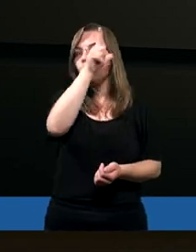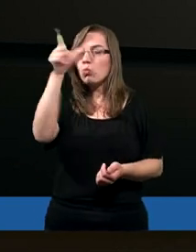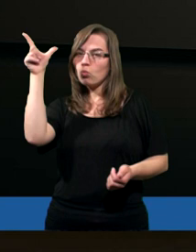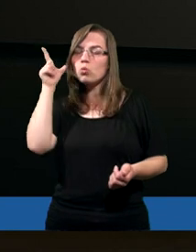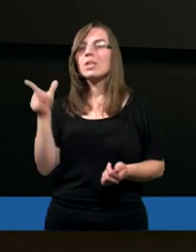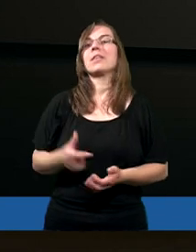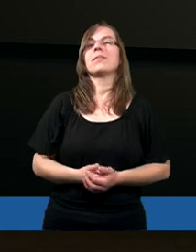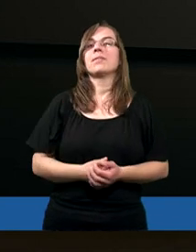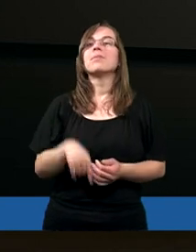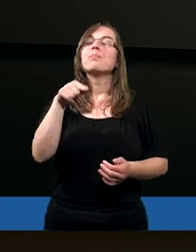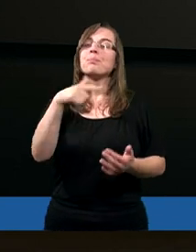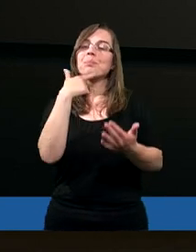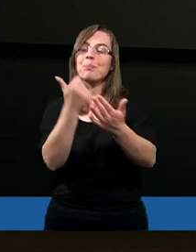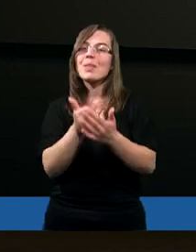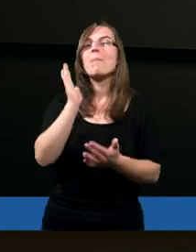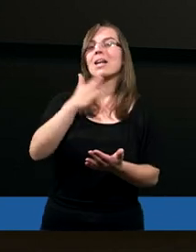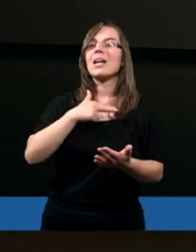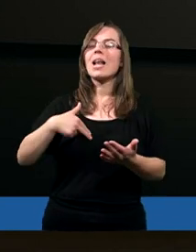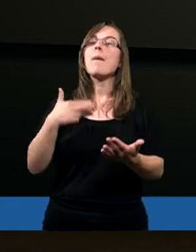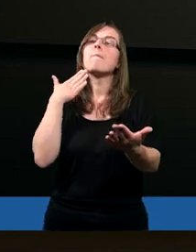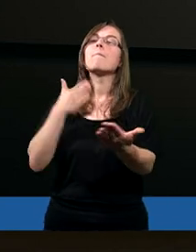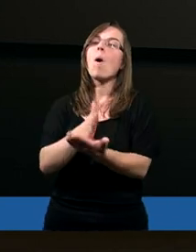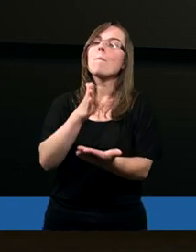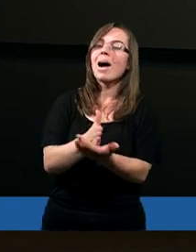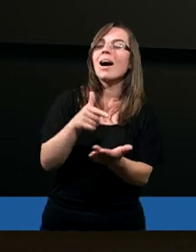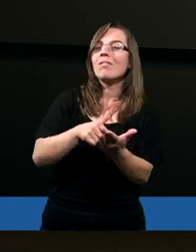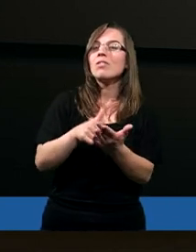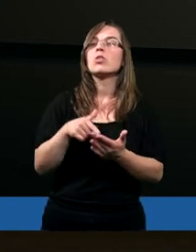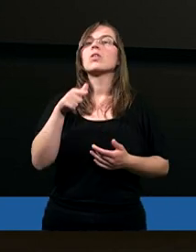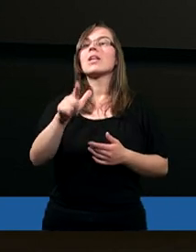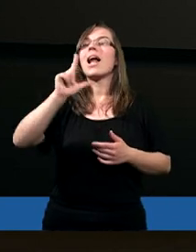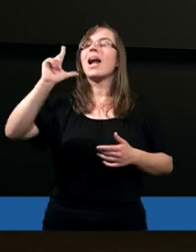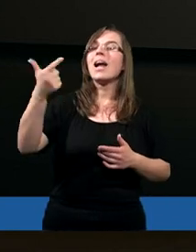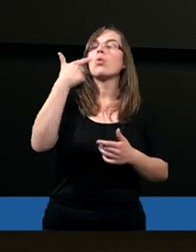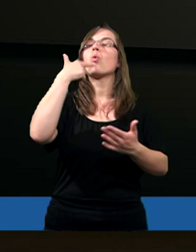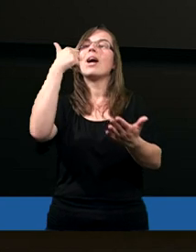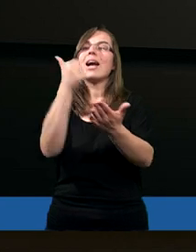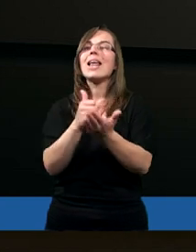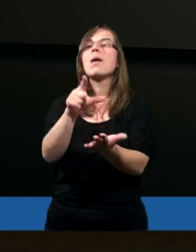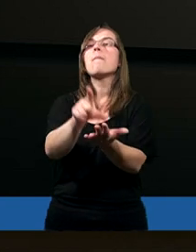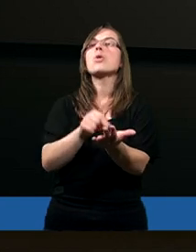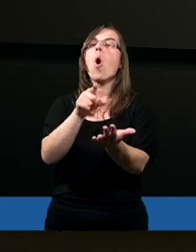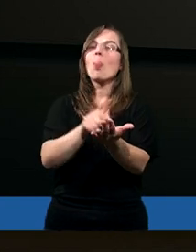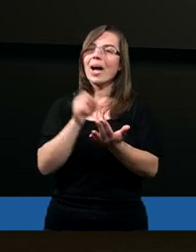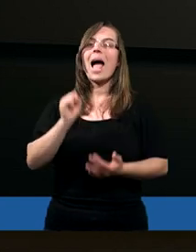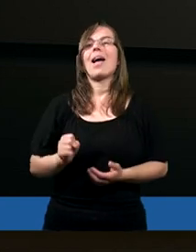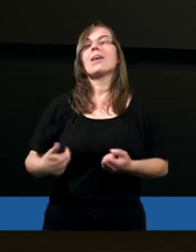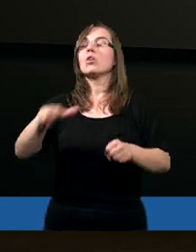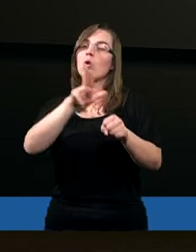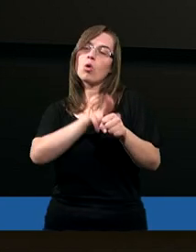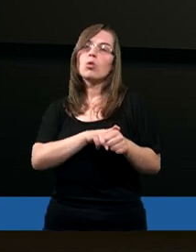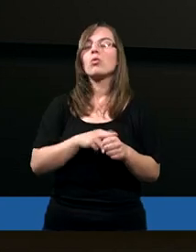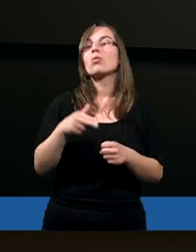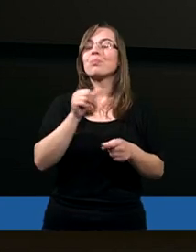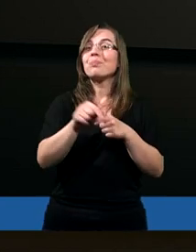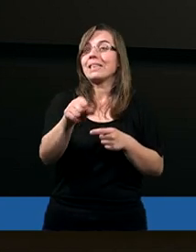I w tym oczywiście będzie nam pomagało właśnie szczególnie drugi list Piotra, który